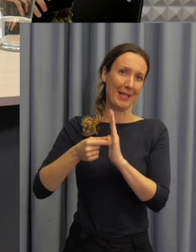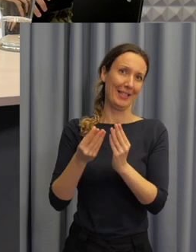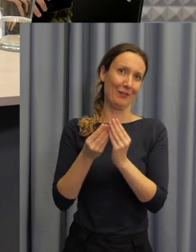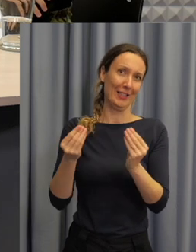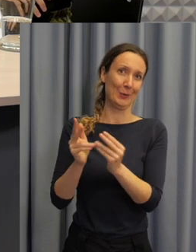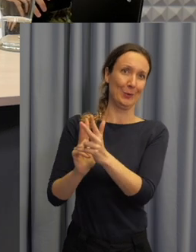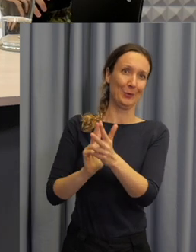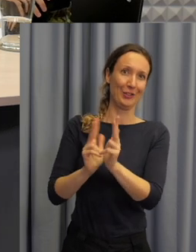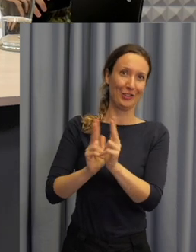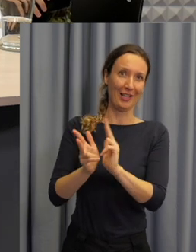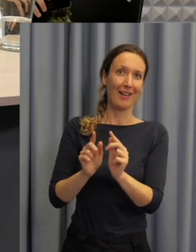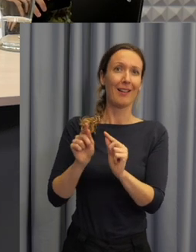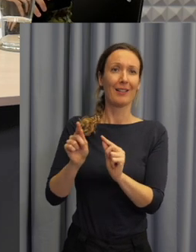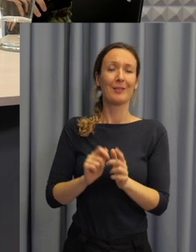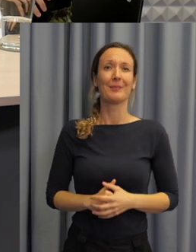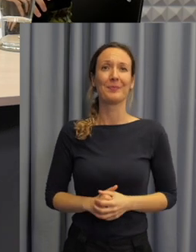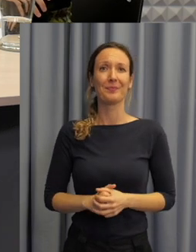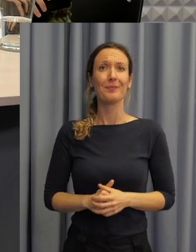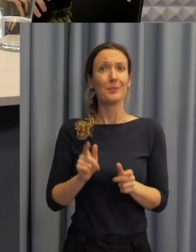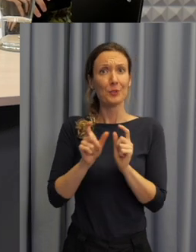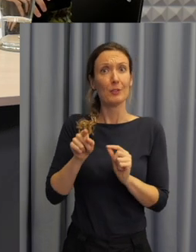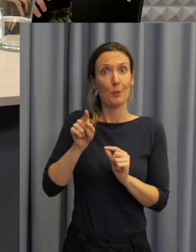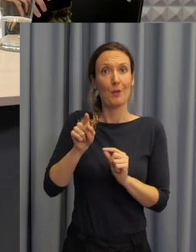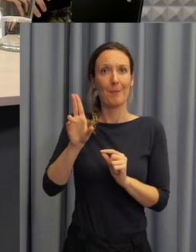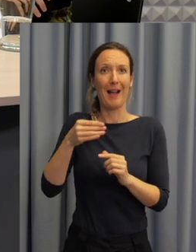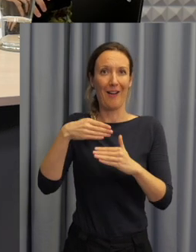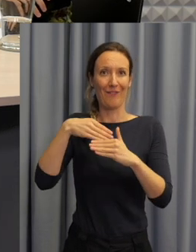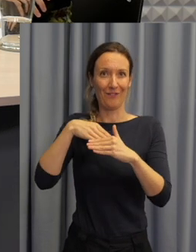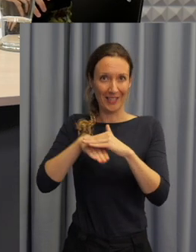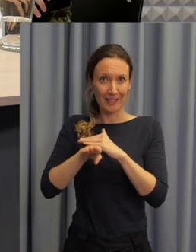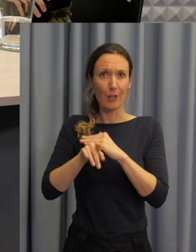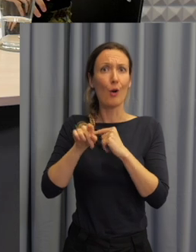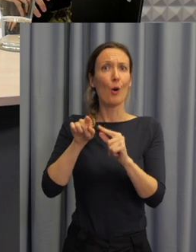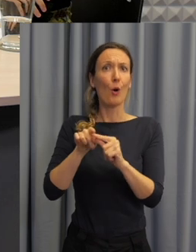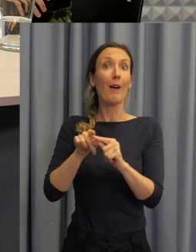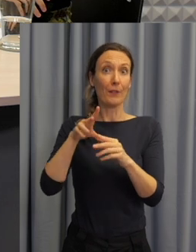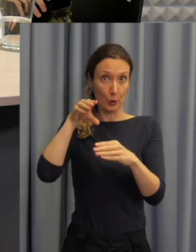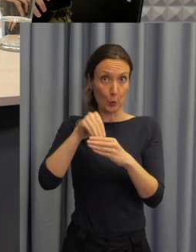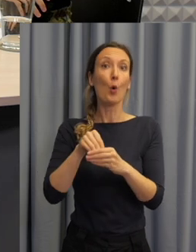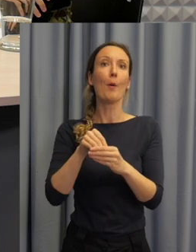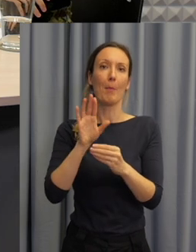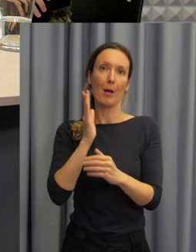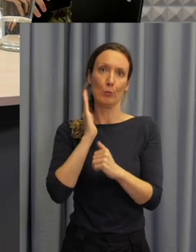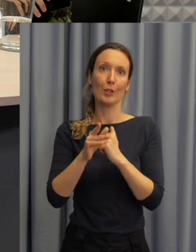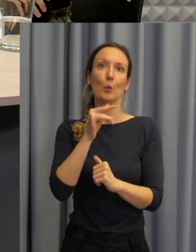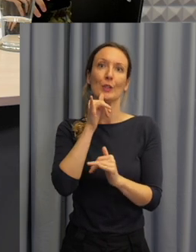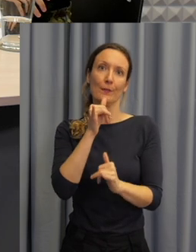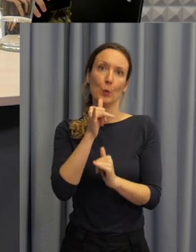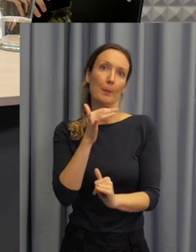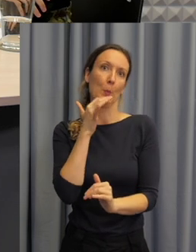Vysučka, který ve svém krátkém videu, které je zároveň tlumočeno do českého jazyka,